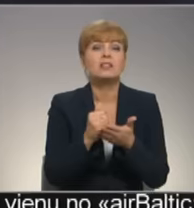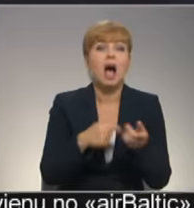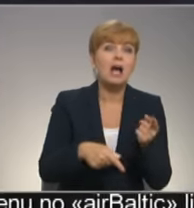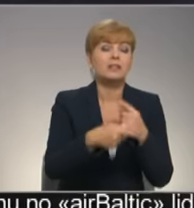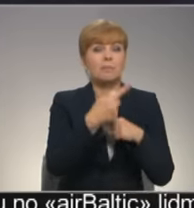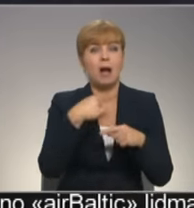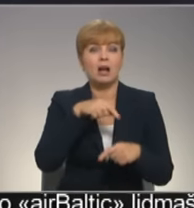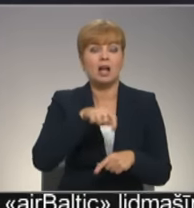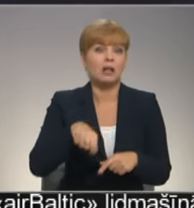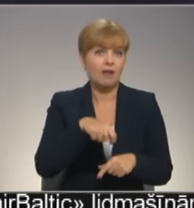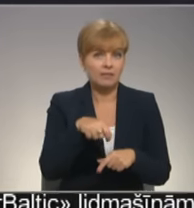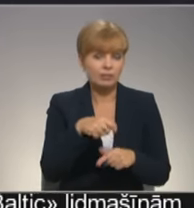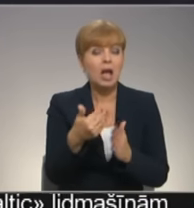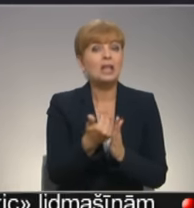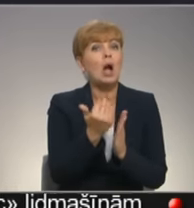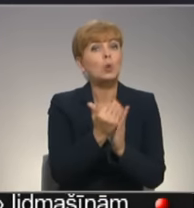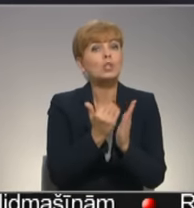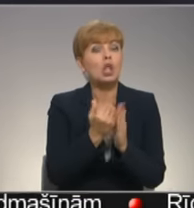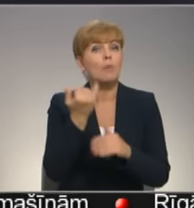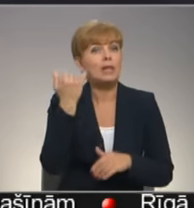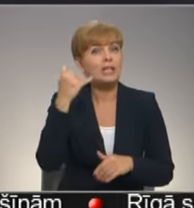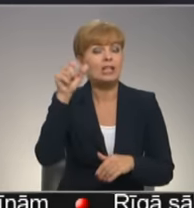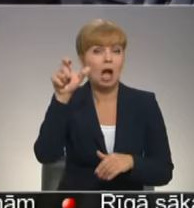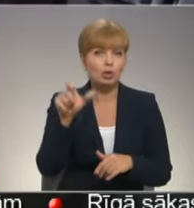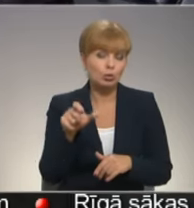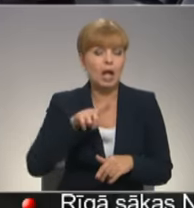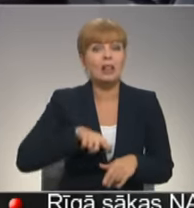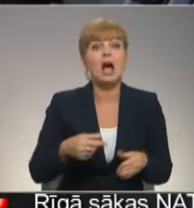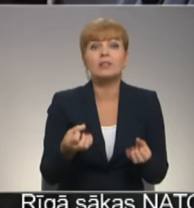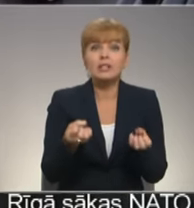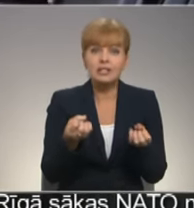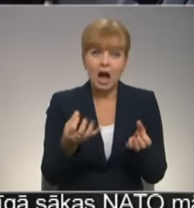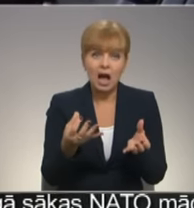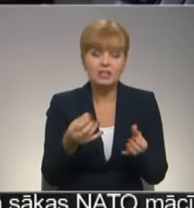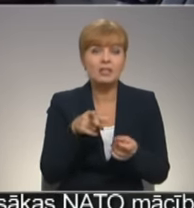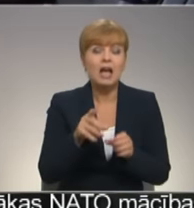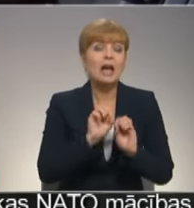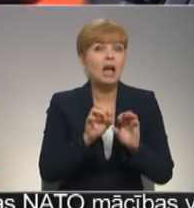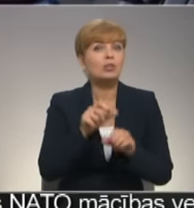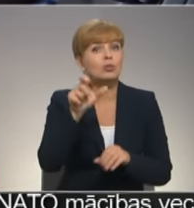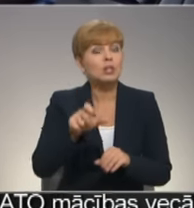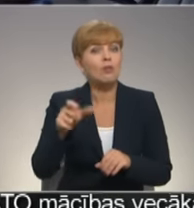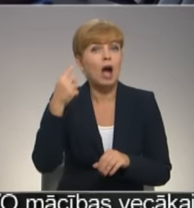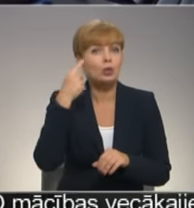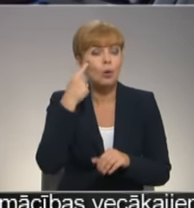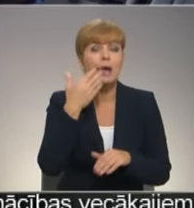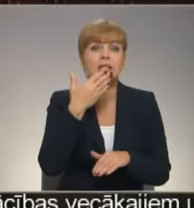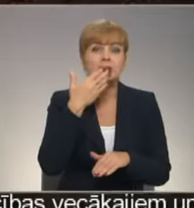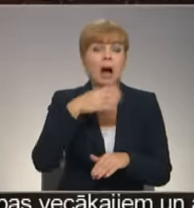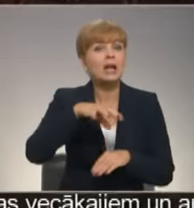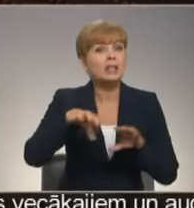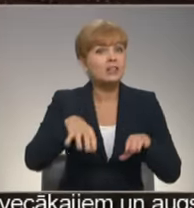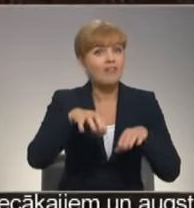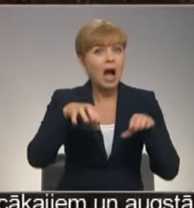virtūvēm. Viens no jaunas normas iniciātoriem bija Latvijas gāze. Tur skaidrot, cilvēkam jādomā, lai smagas, tvaiki un